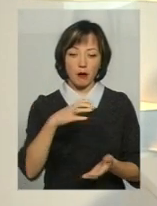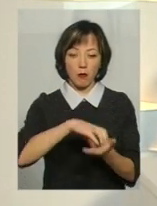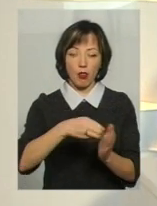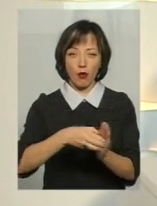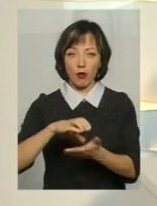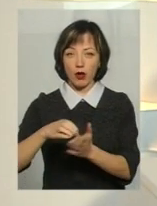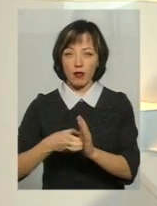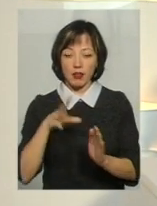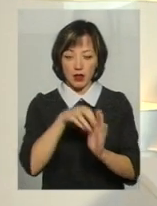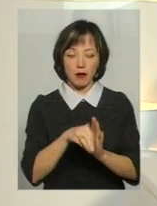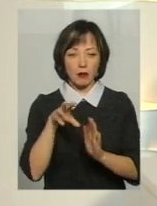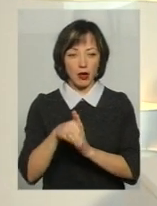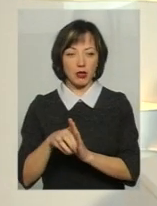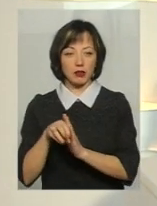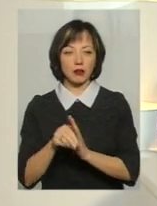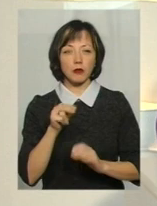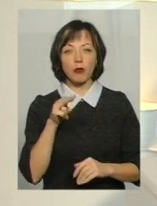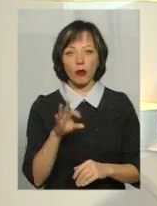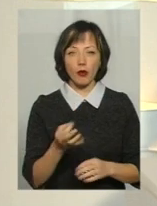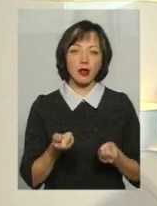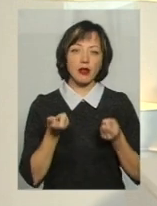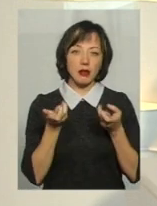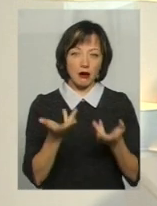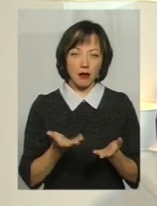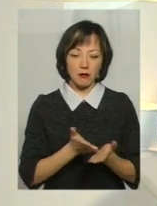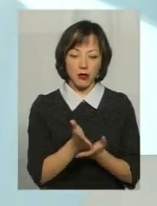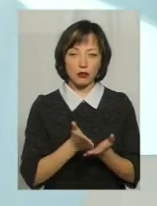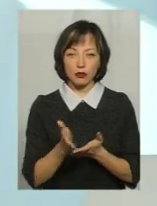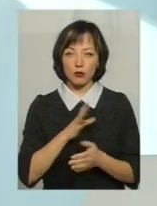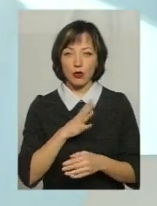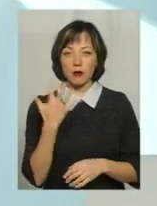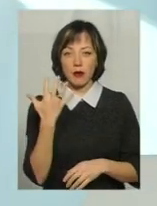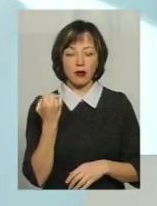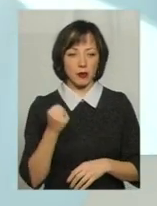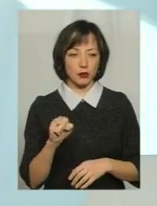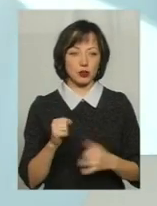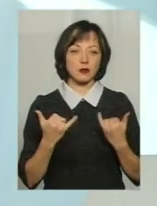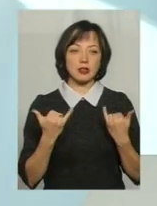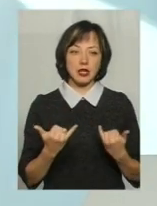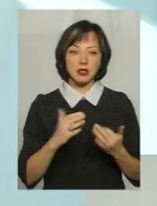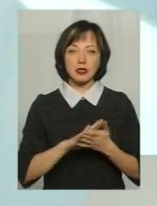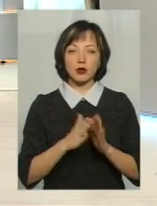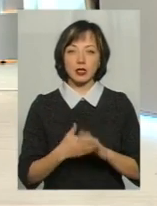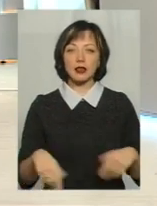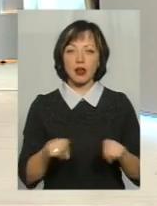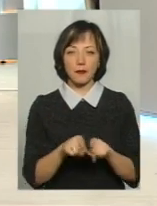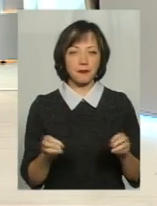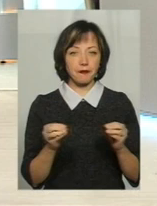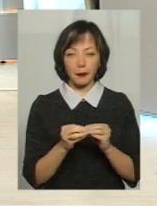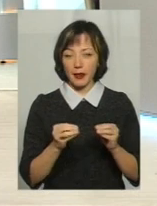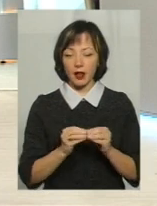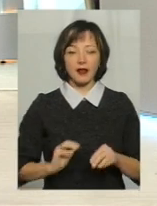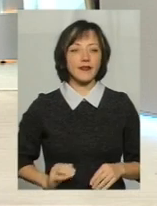які напхали по 11 маршрутів, і було в нас 5 переможців. Зараз ситуація така, що знову таки, ті самі